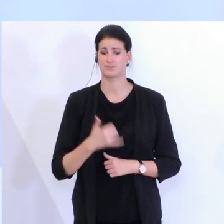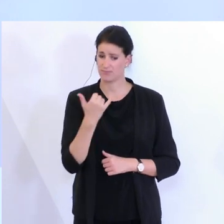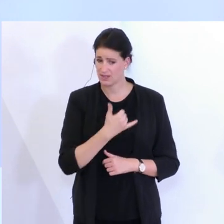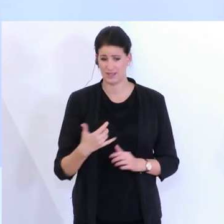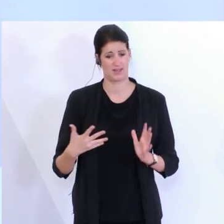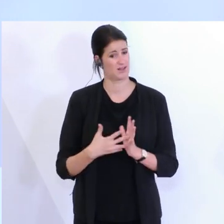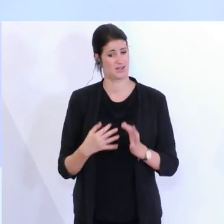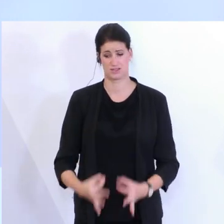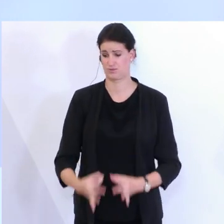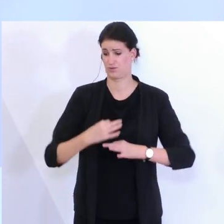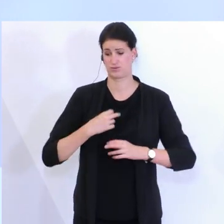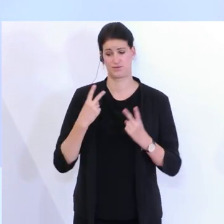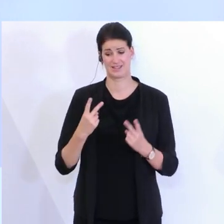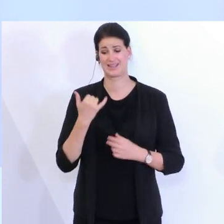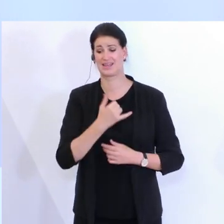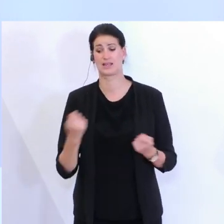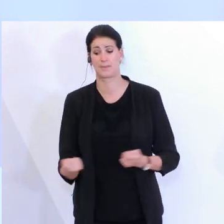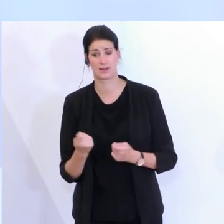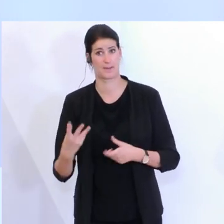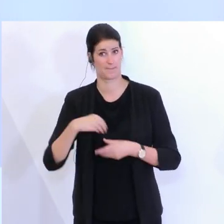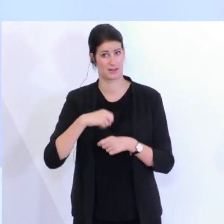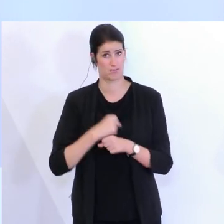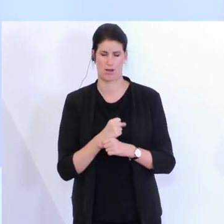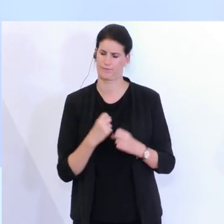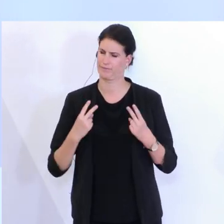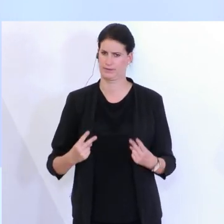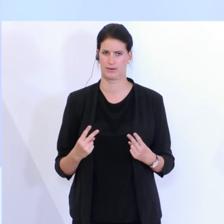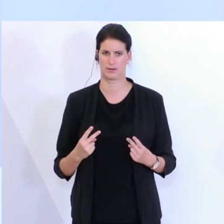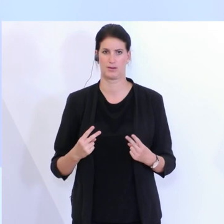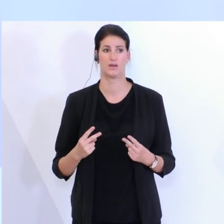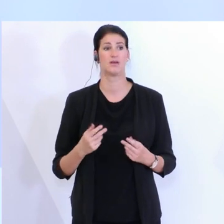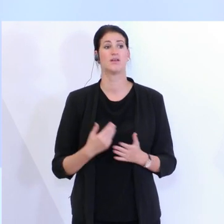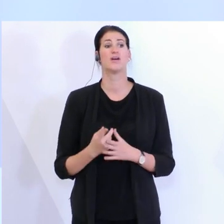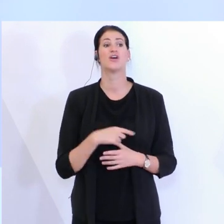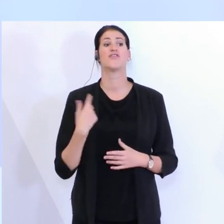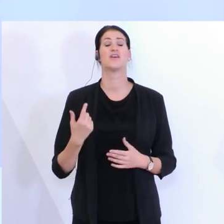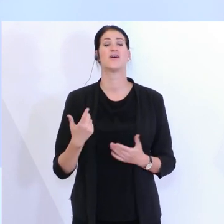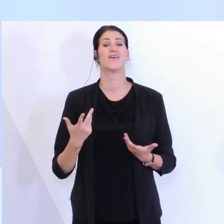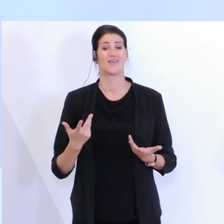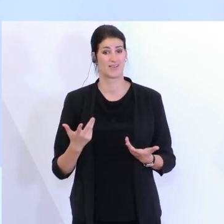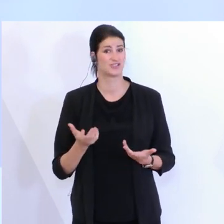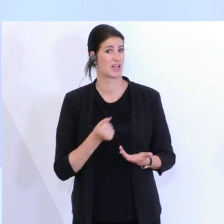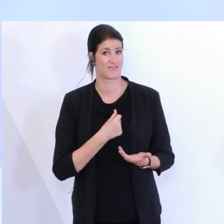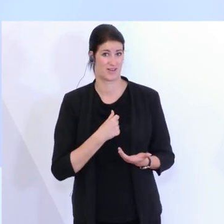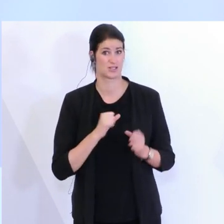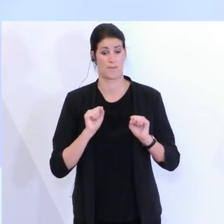wichtig, jeder Betrieb, der mitmacht, ist wichtig. Wir haben die Möglichkeit geschaffen, 65.000 Abstriche